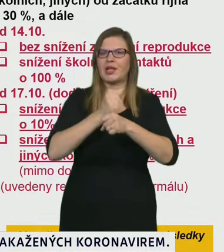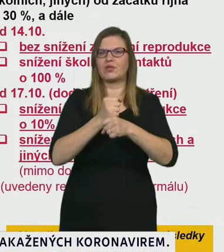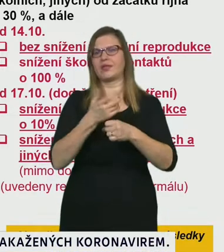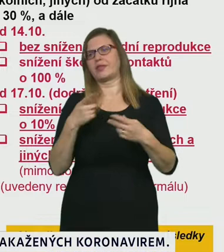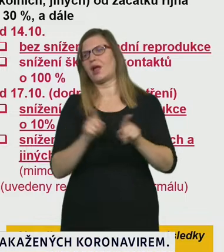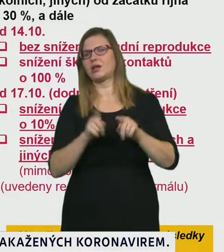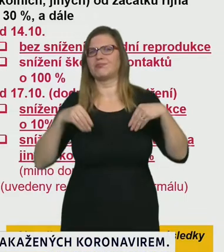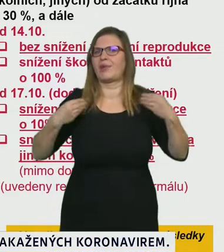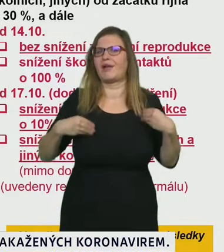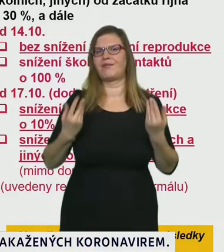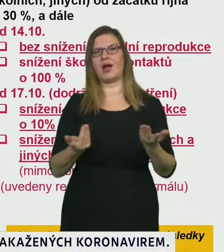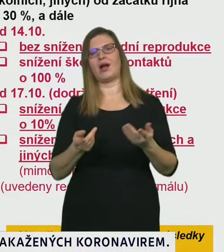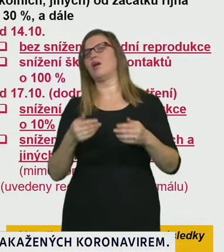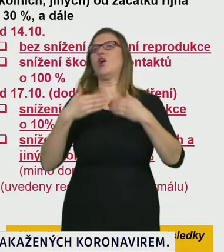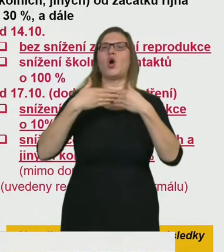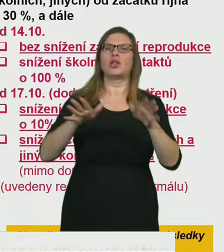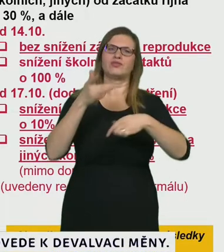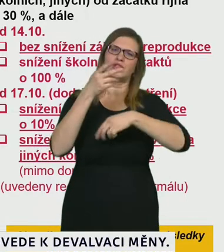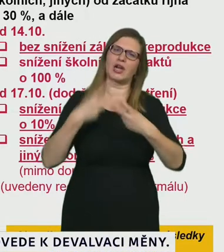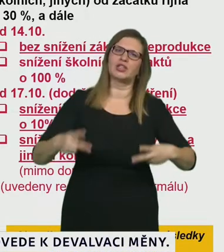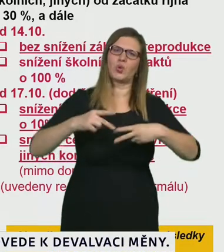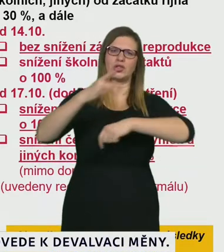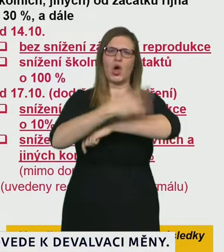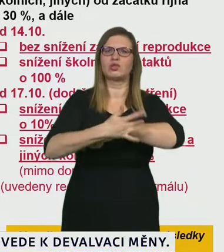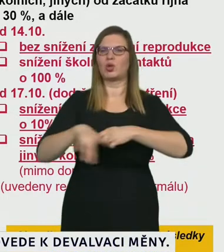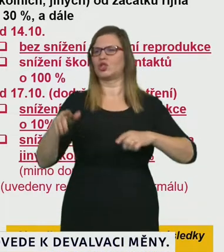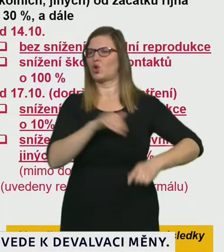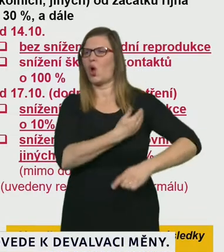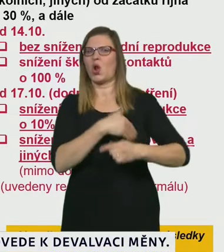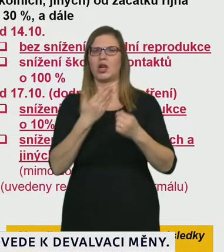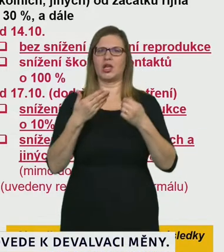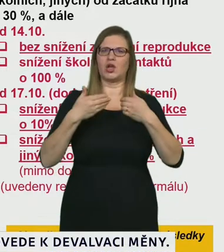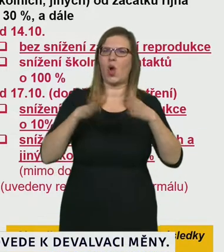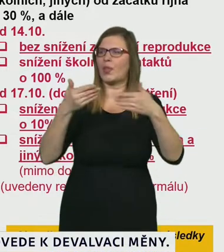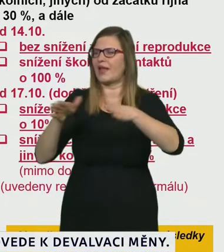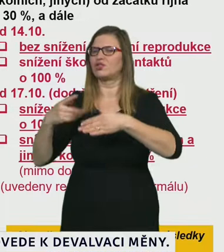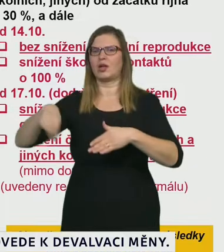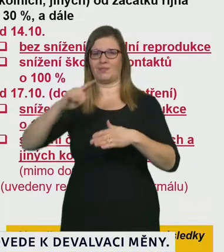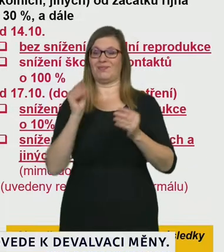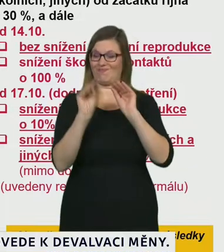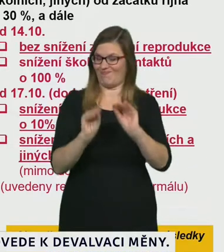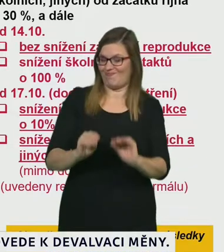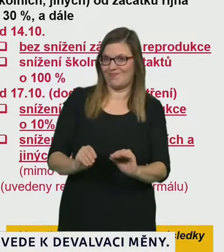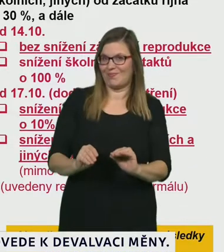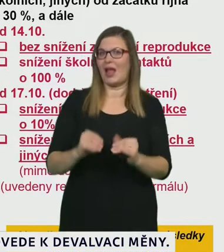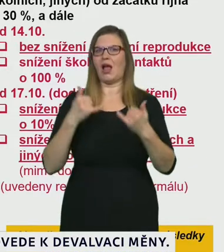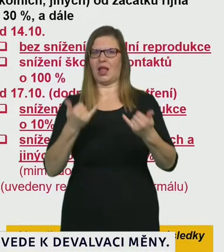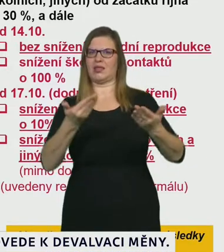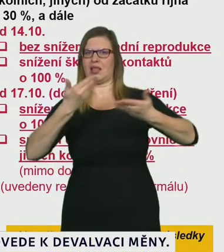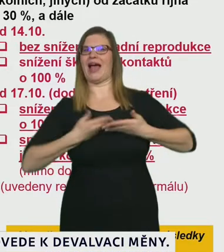částečním školní docházky. A to ve dvou scénářích. Scénář, který vidíte teď, já takhle kliknu,